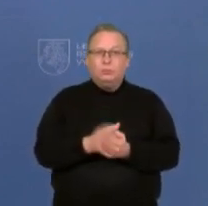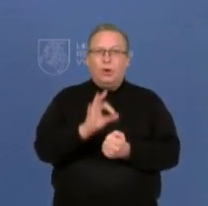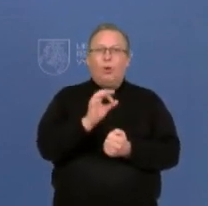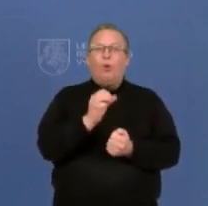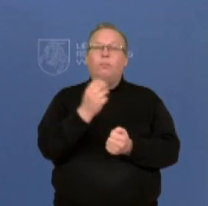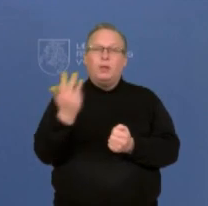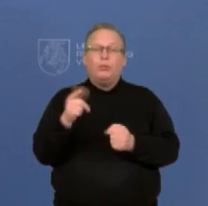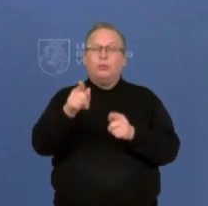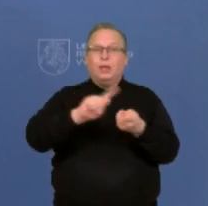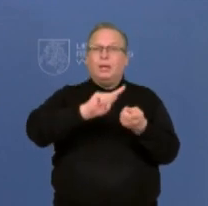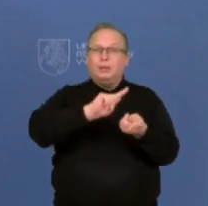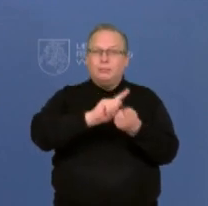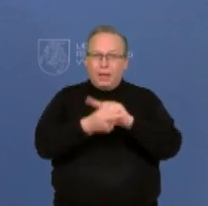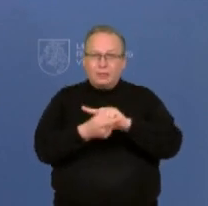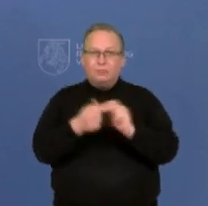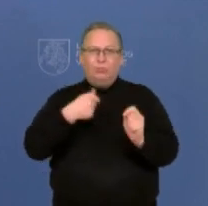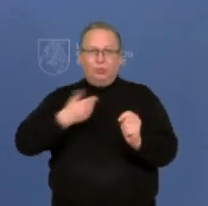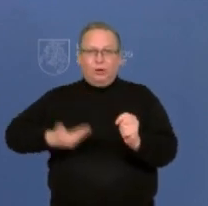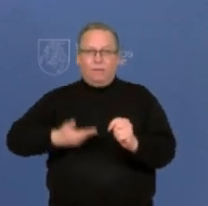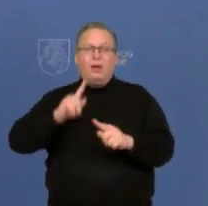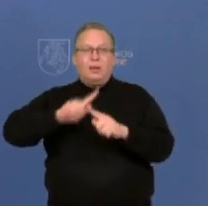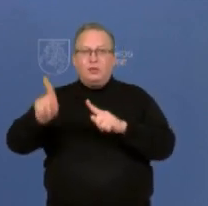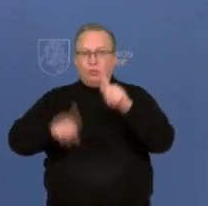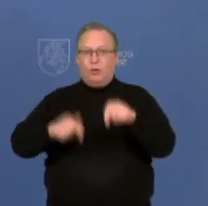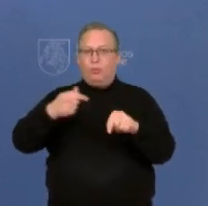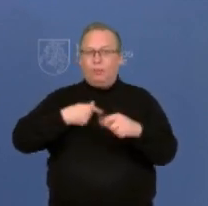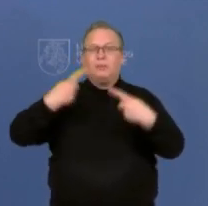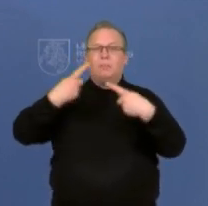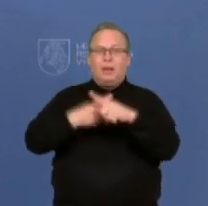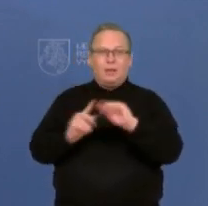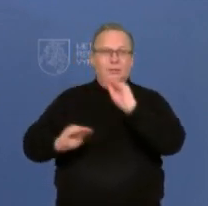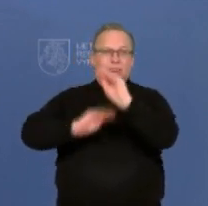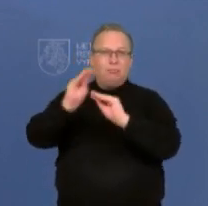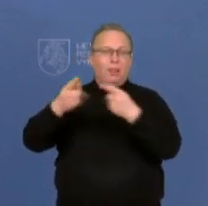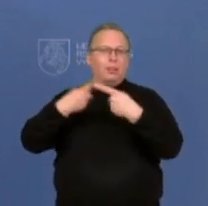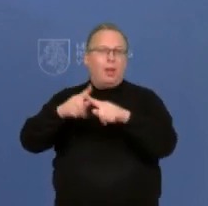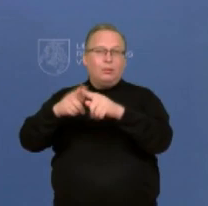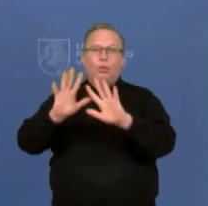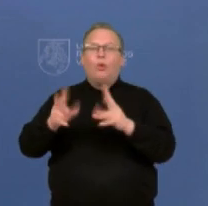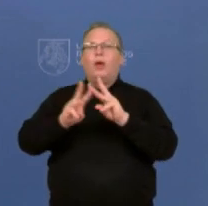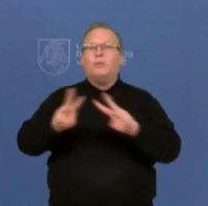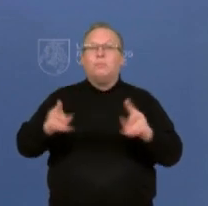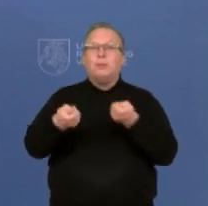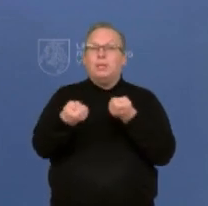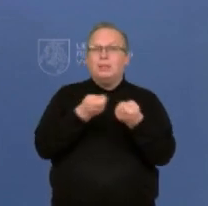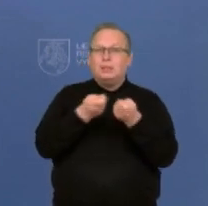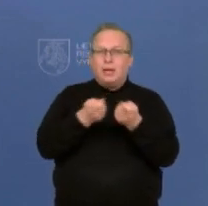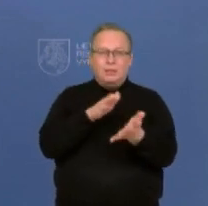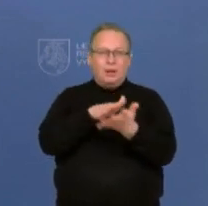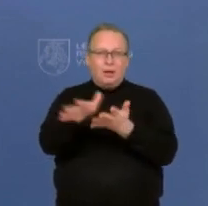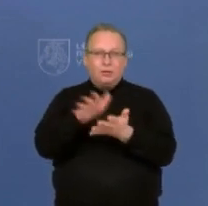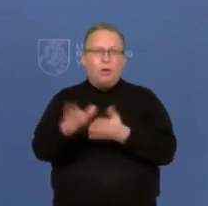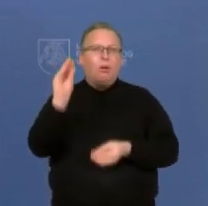gyvenimą greičiau, negu mes pakeisime technologijas ir kokie tai būtų administraciniai, sakykime, kaštai